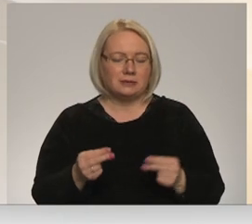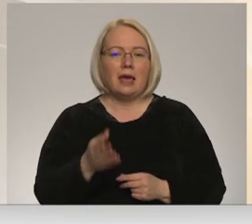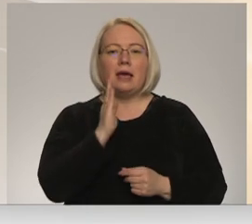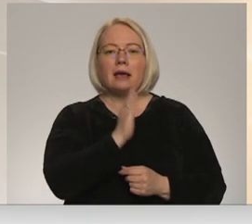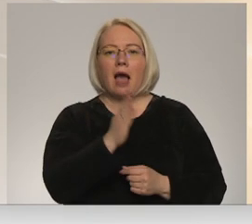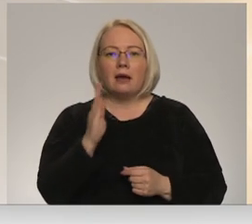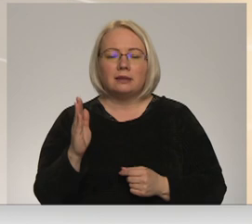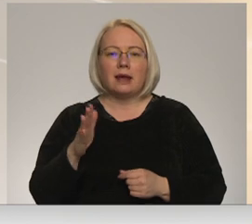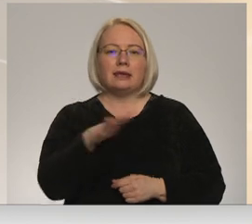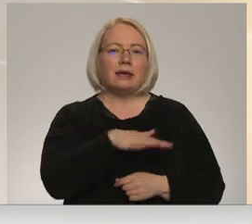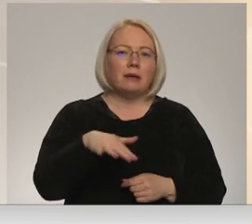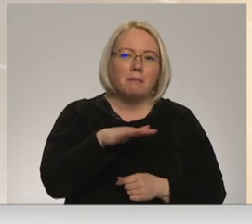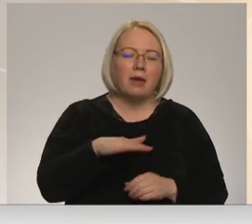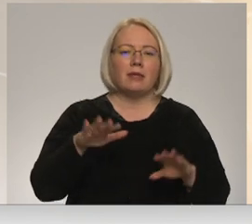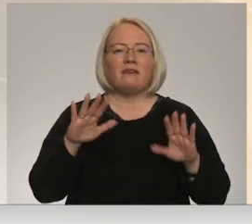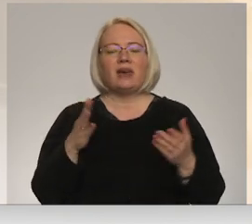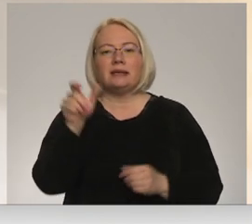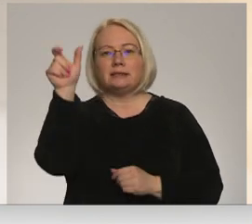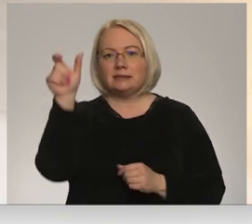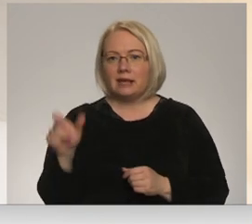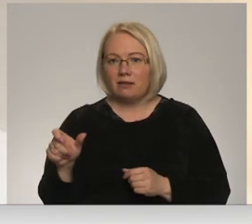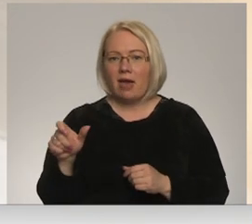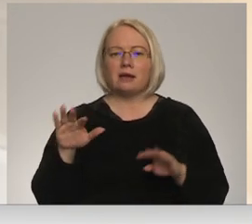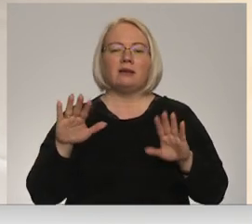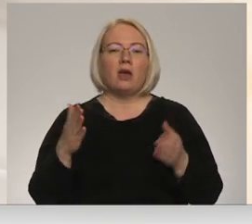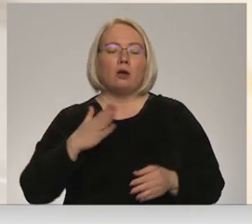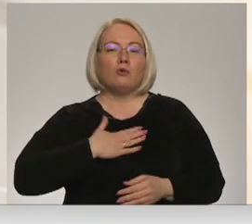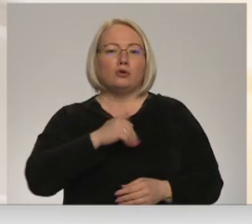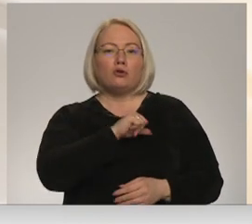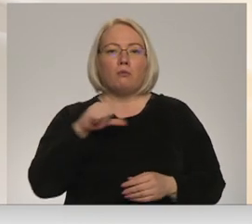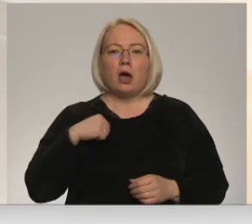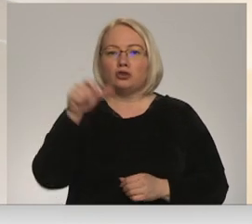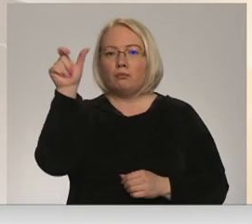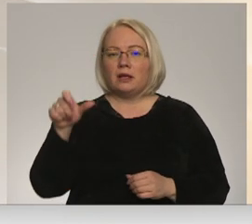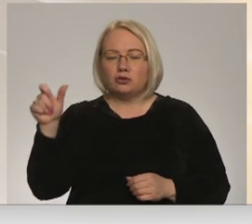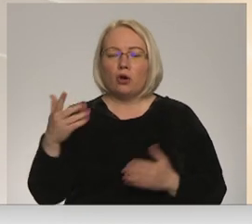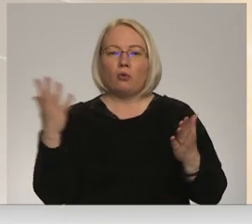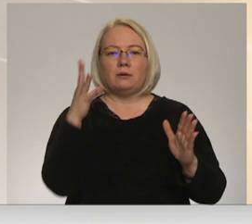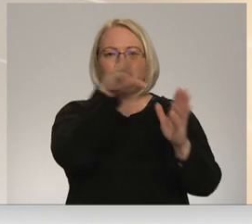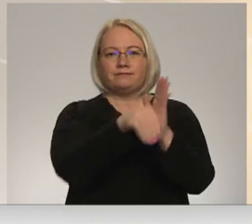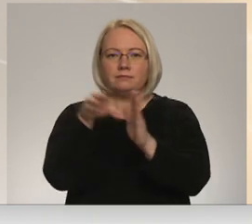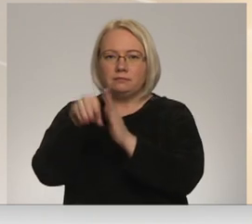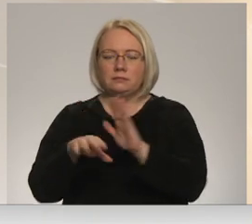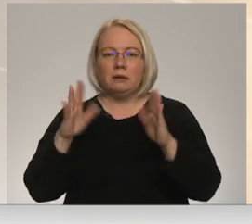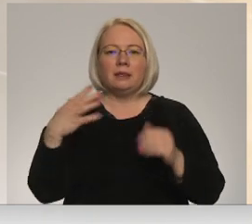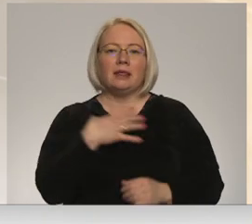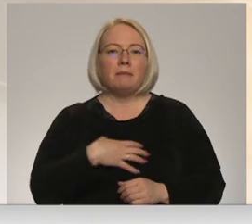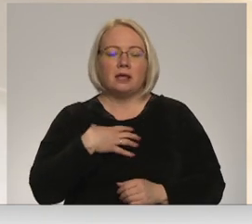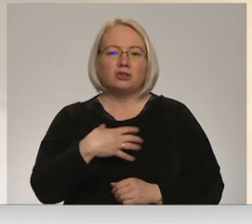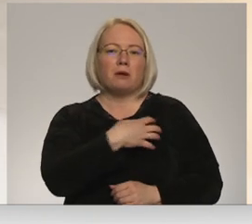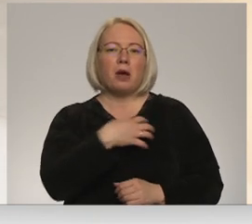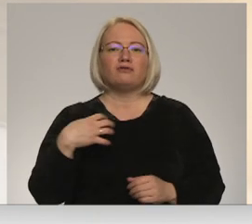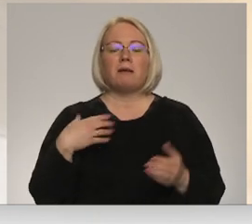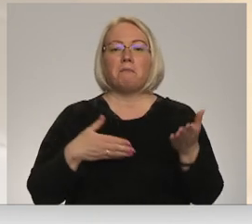ģimene vai tas cilvēks vai mūsu pašu pilsoņu, pie kuriem viņi ir, bet viņiem ir nepieciešama pašvaldības